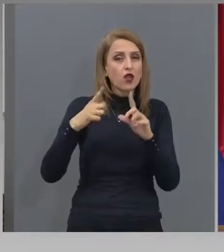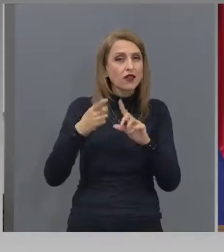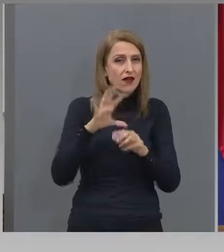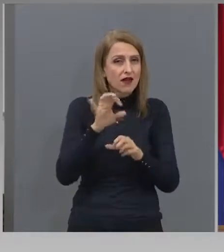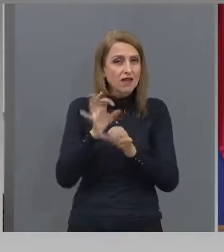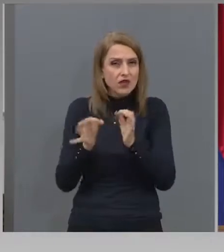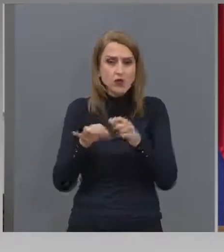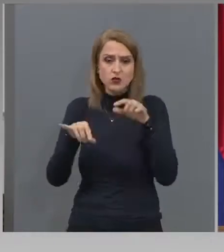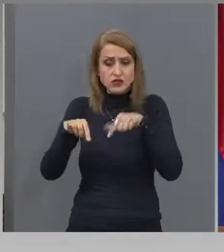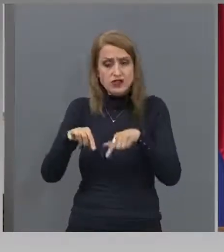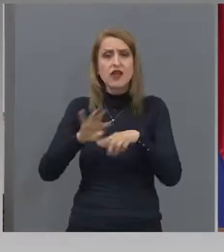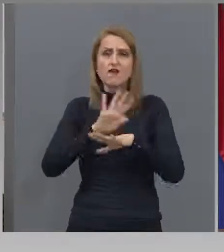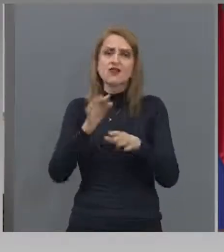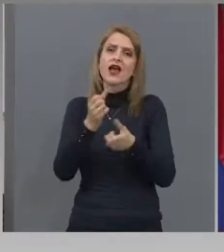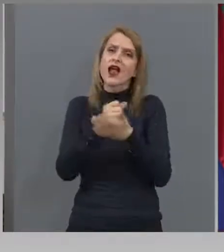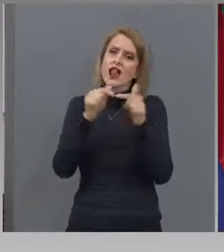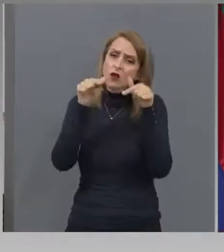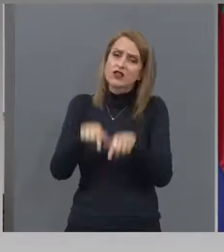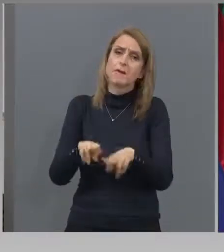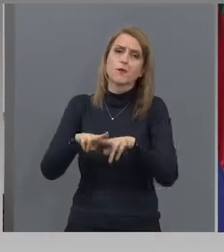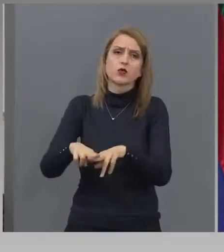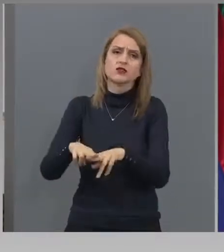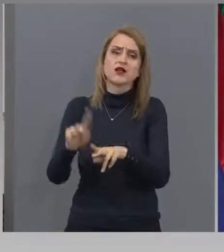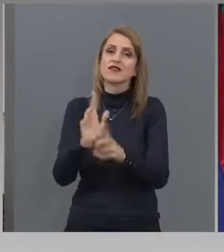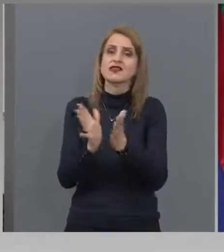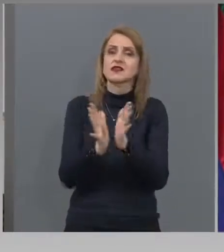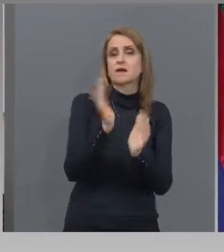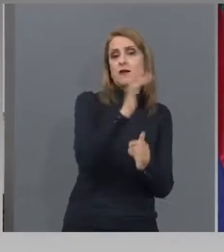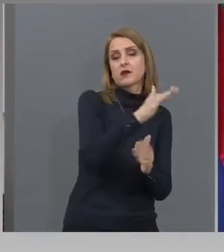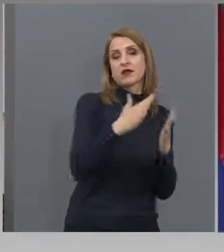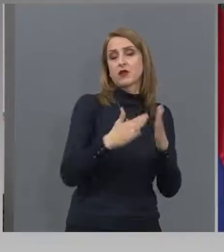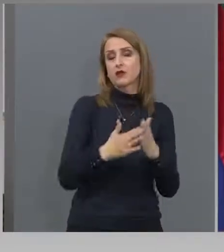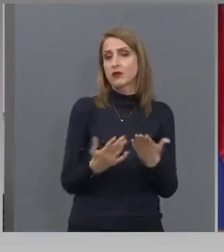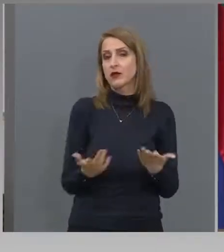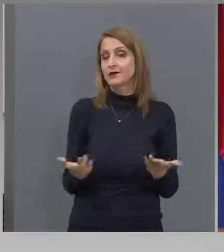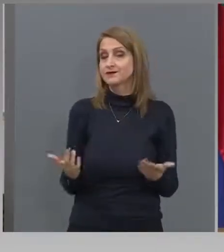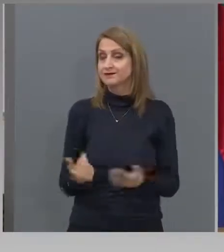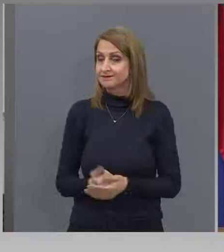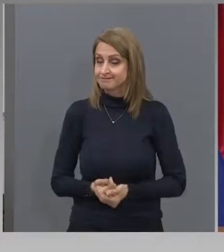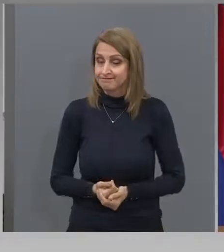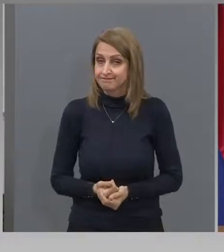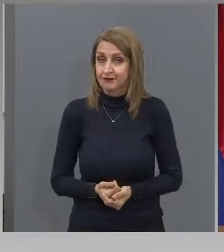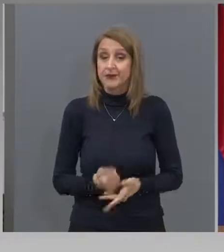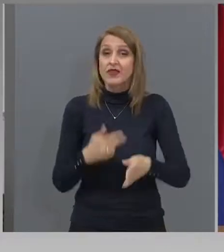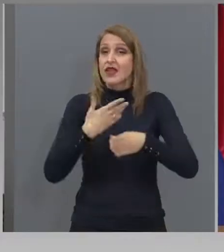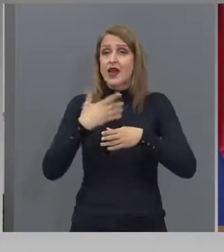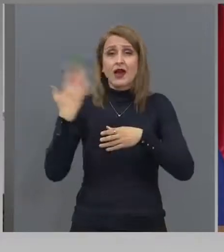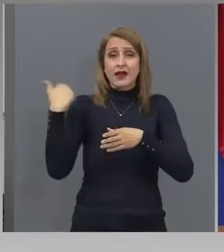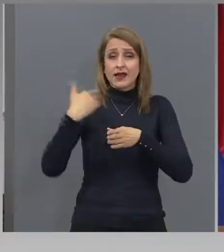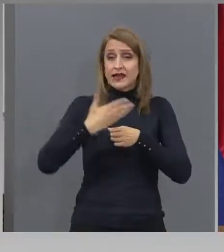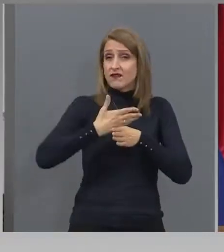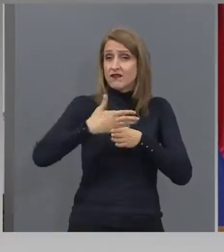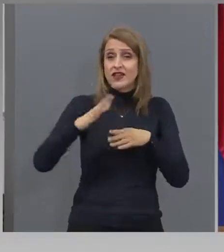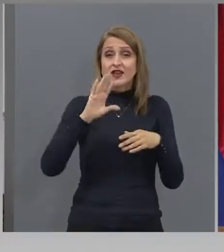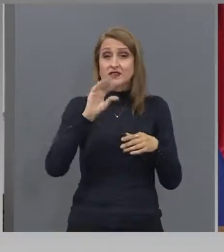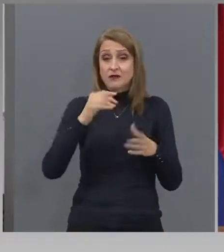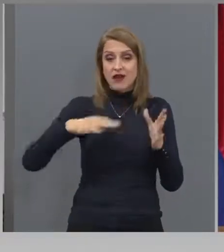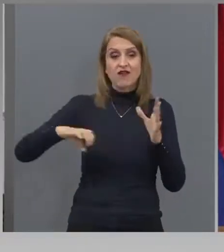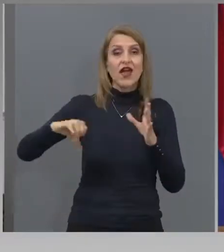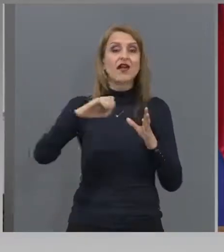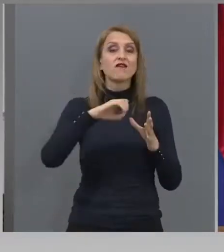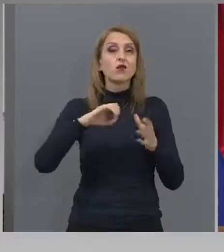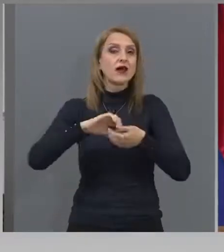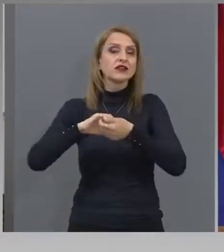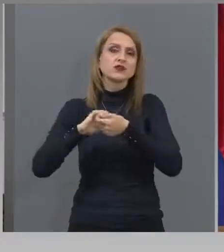където иде. Винаги съм казвал, че Европейския съюз и Европа е най-доброто място на живеяне и